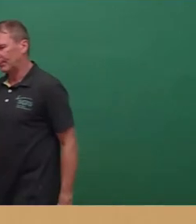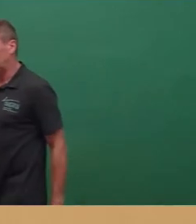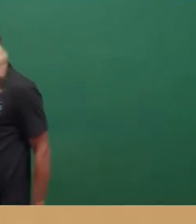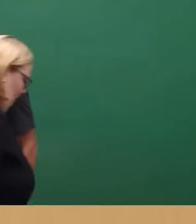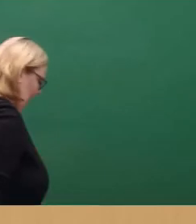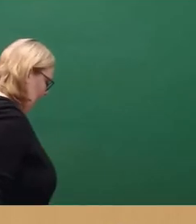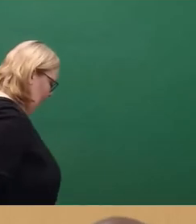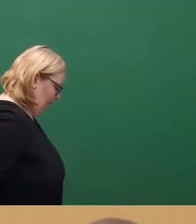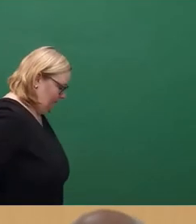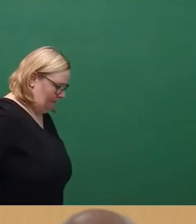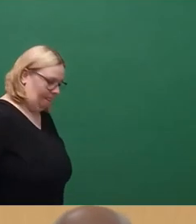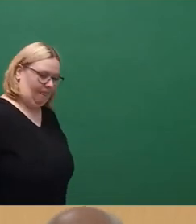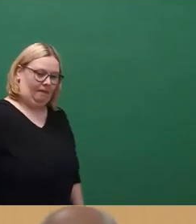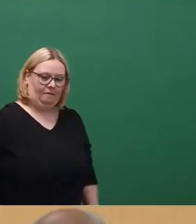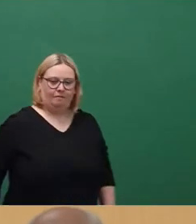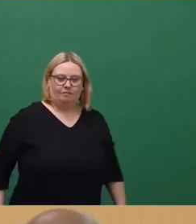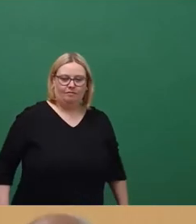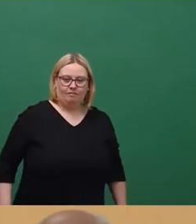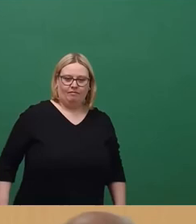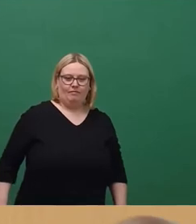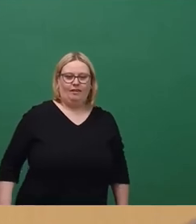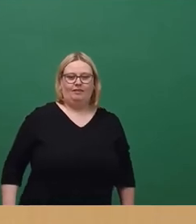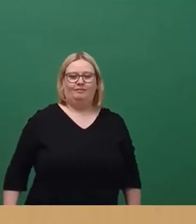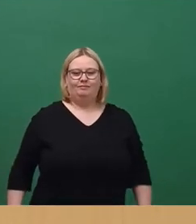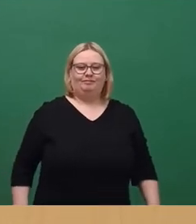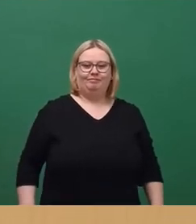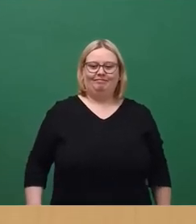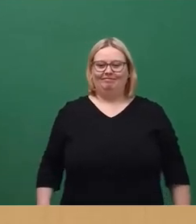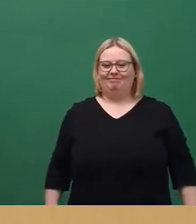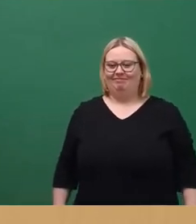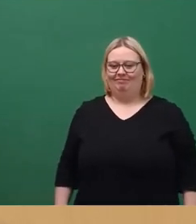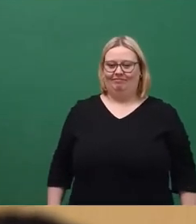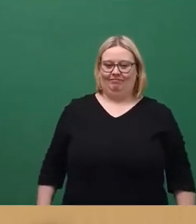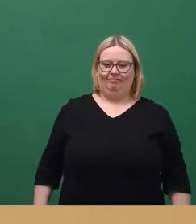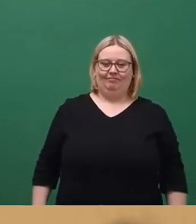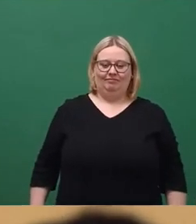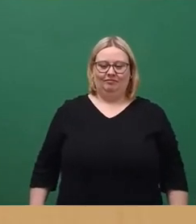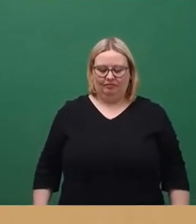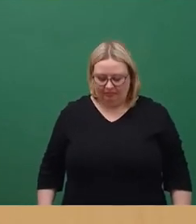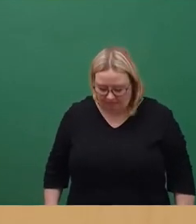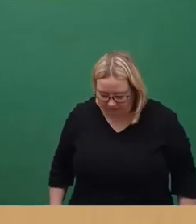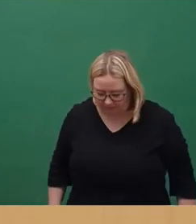So wird das, ja, also wir haben im Ältestenrat das mehrmals besprochen.